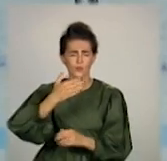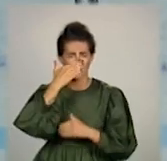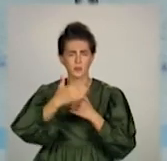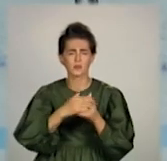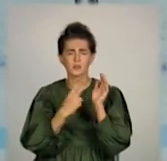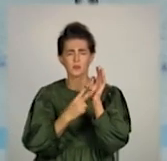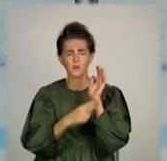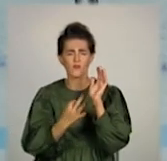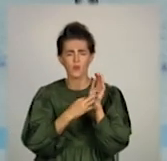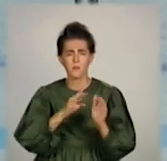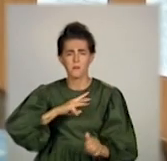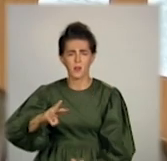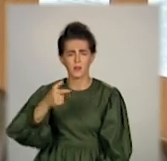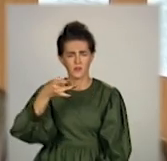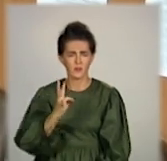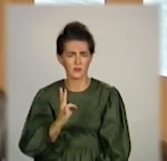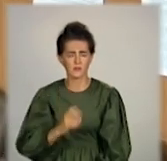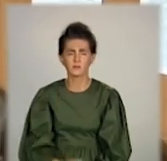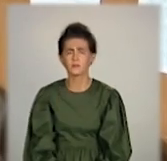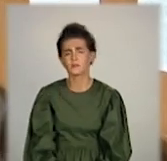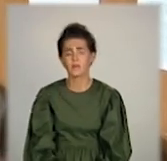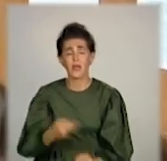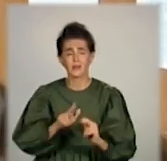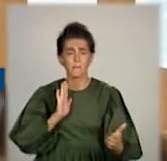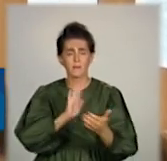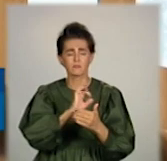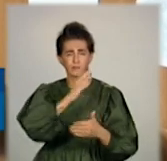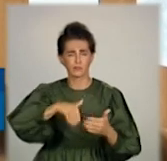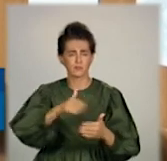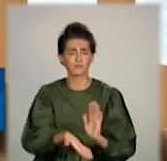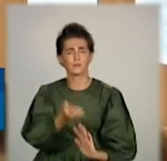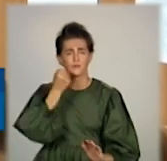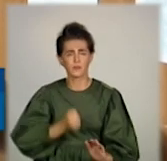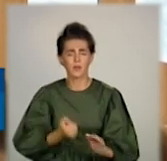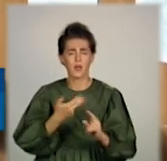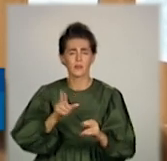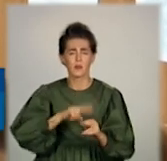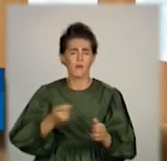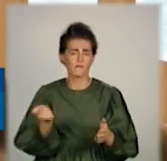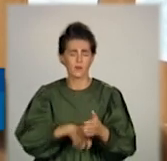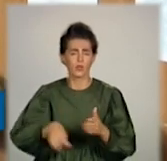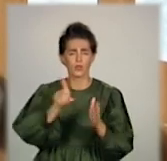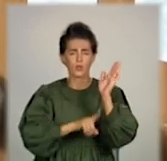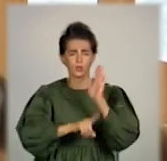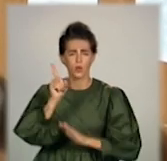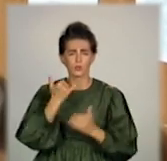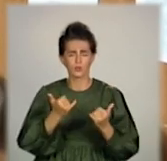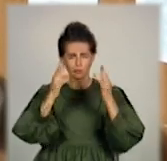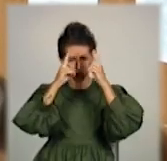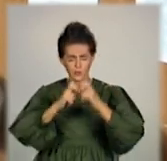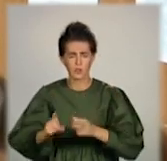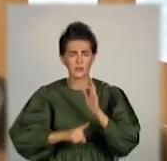мільйонів гривень. Мораторій зняти для відключення боржників, тому ми починаємо з вересня